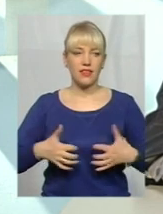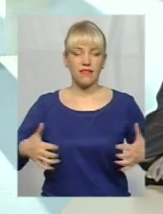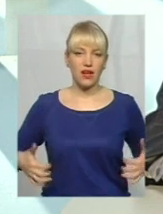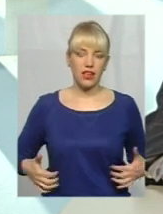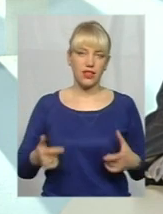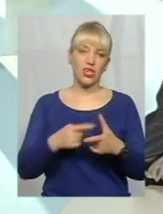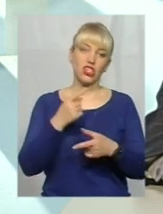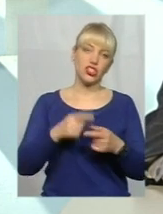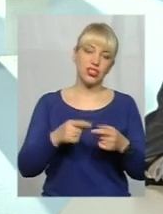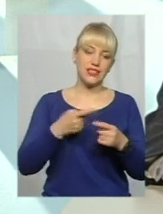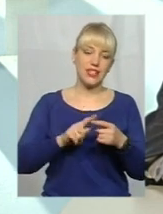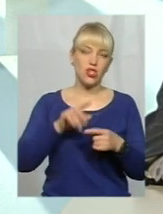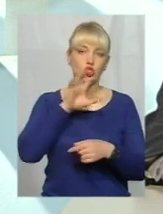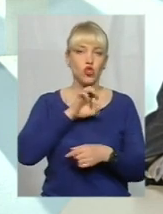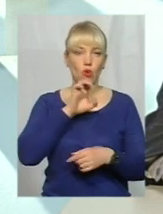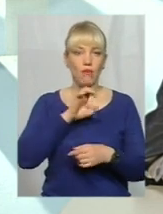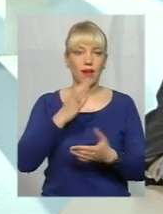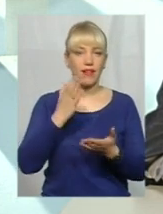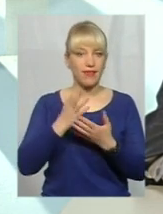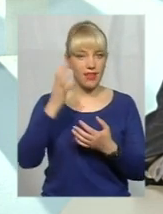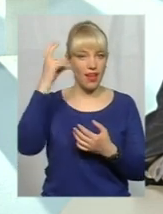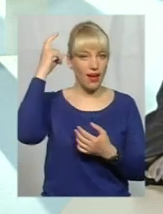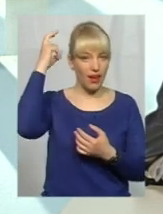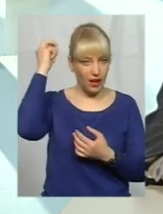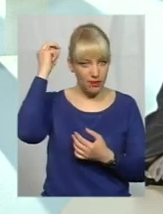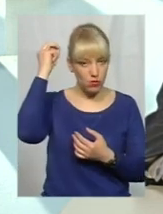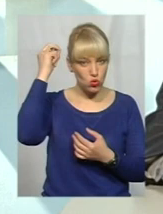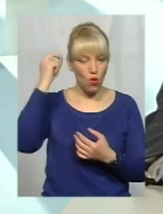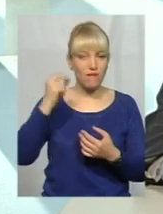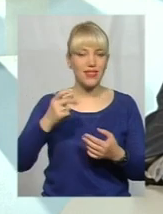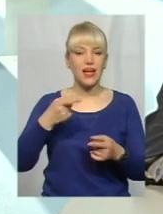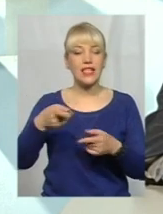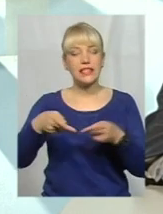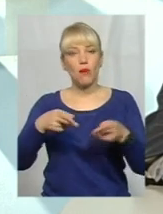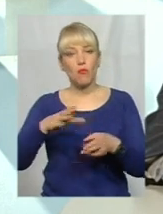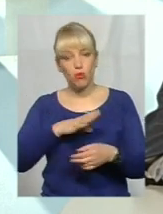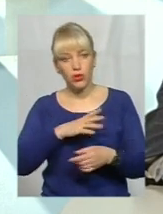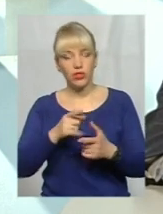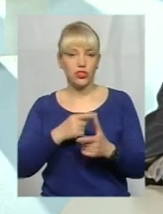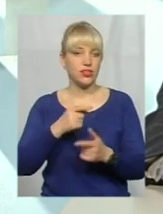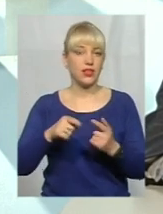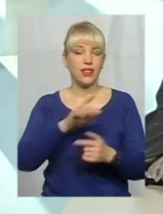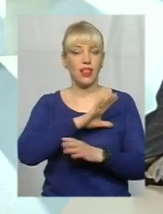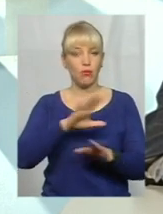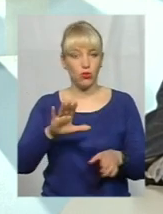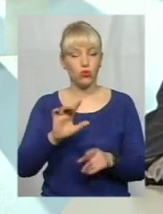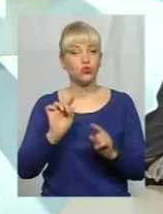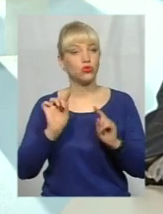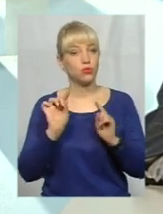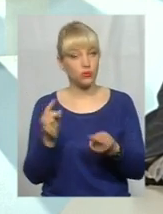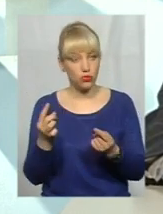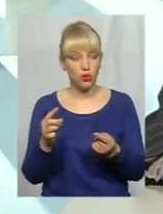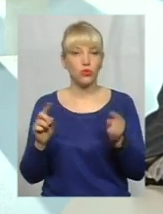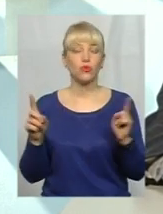чи ця собака кліпсована, тобто пройшла стерилізацію, чи ще не пройшла стерилізації. Чому? Тому що